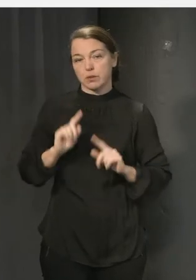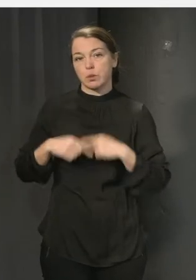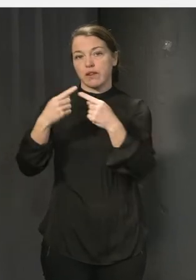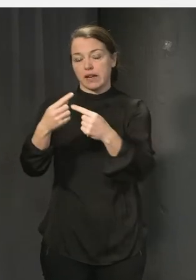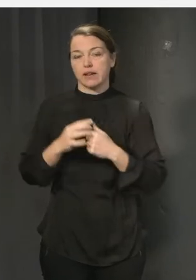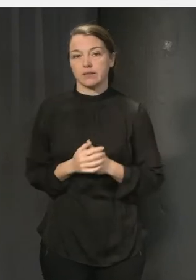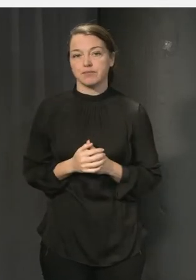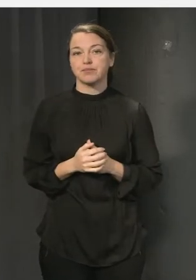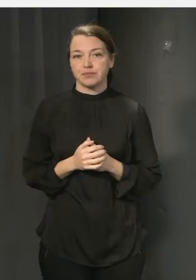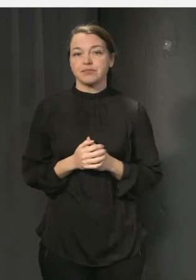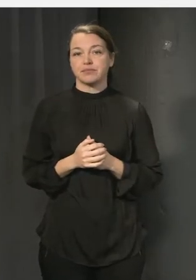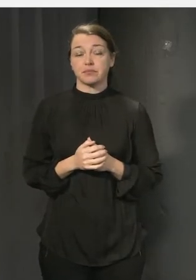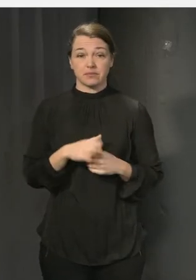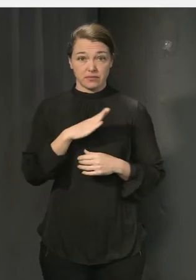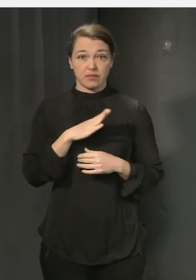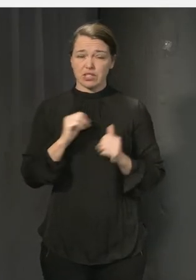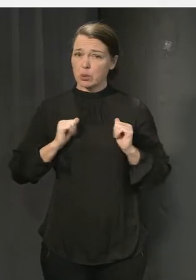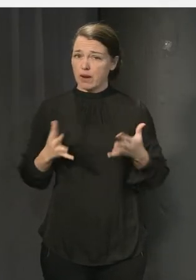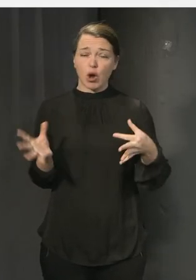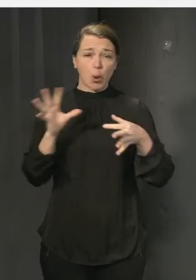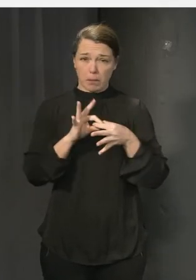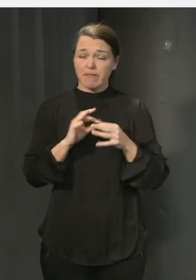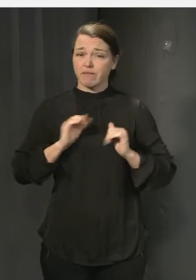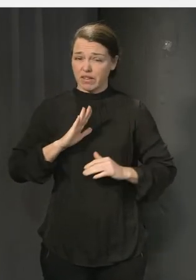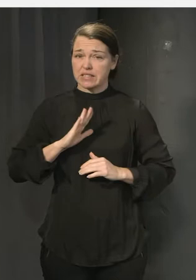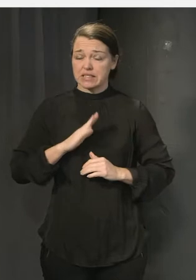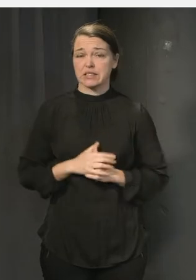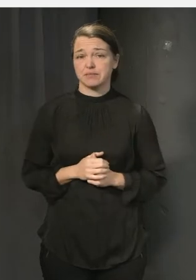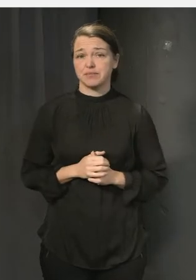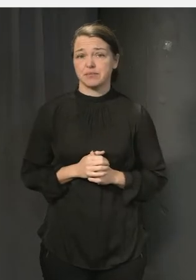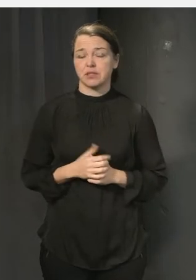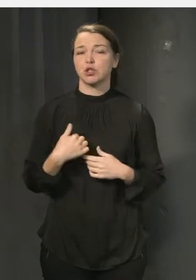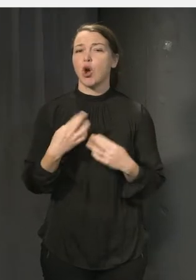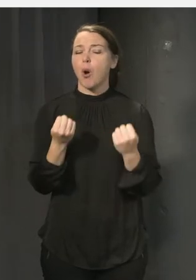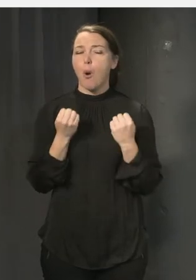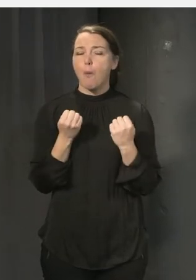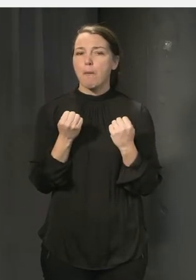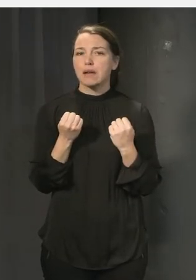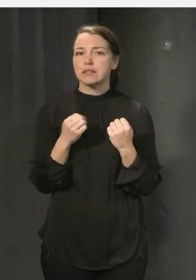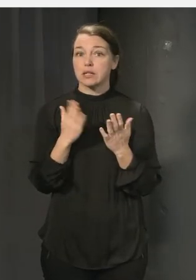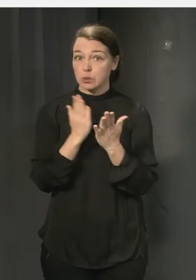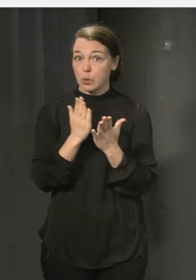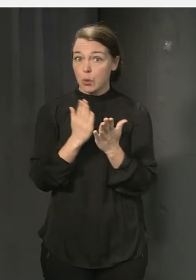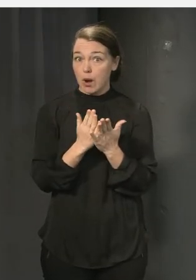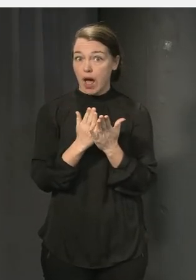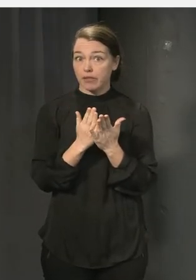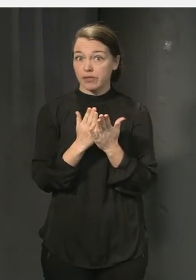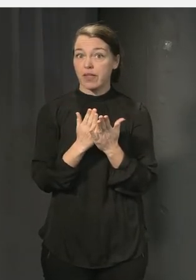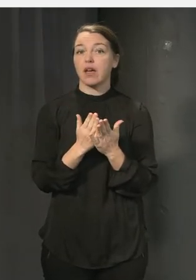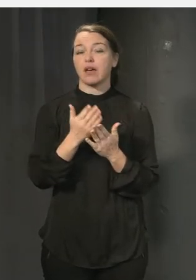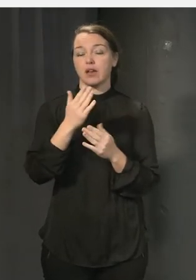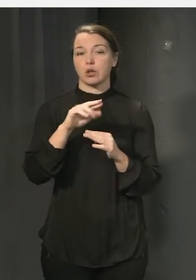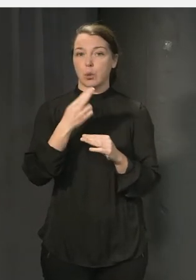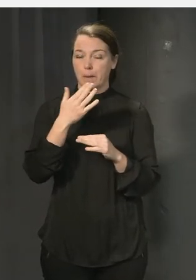elever i deras kunskapsutveckling. För det finns en självklar koppling. Så jag hoppas att skolan mer kan betona